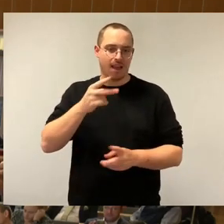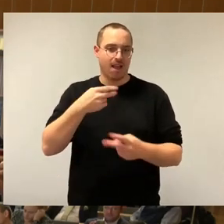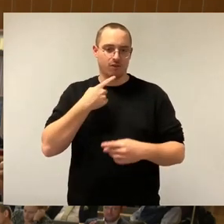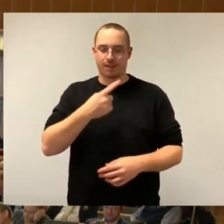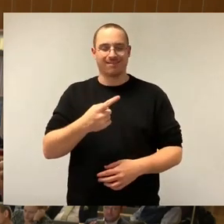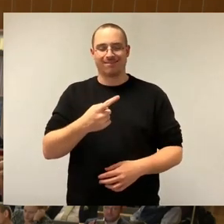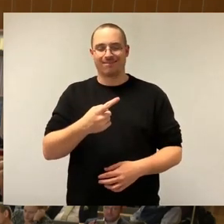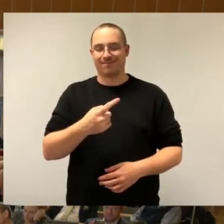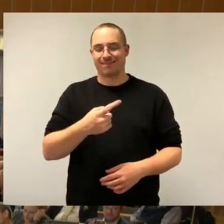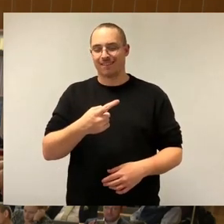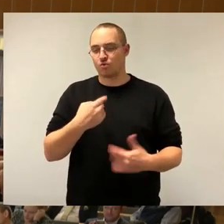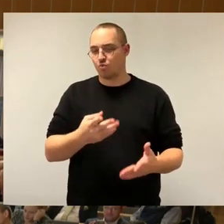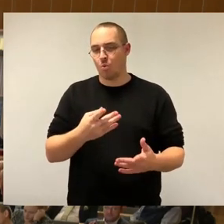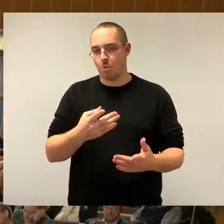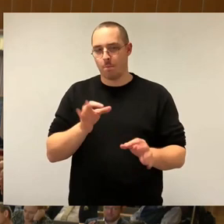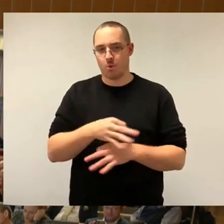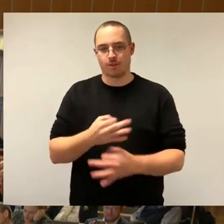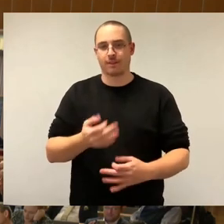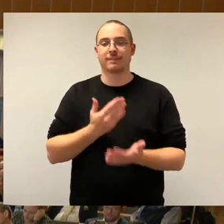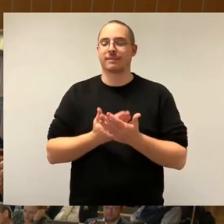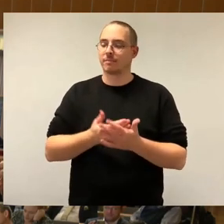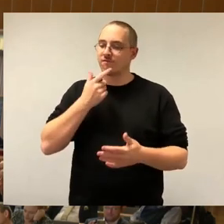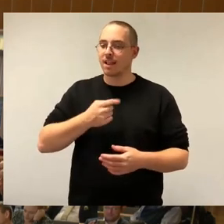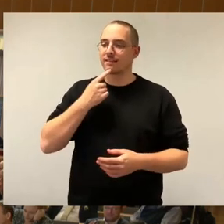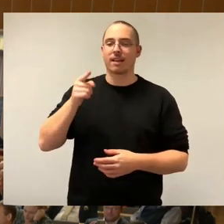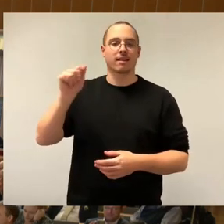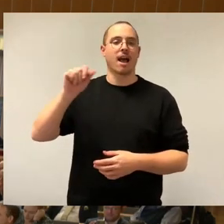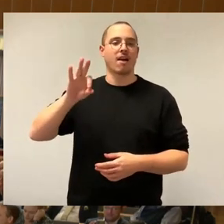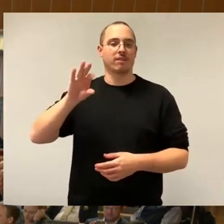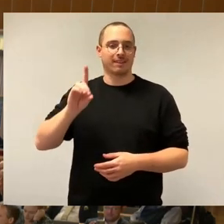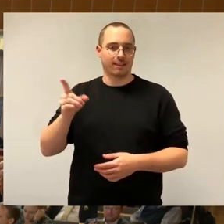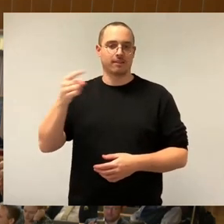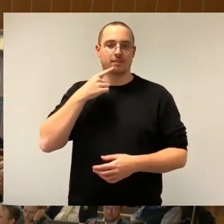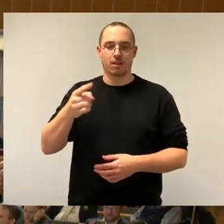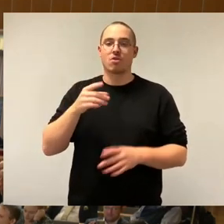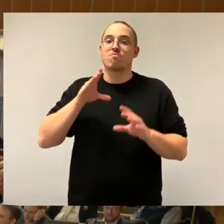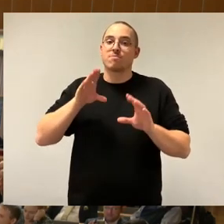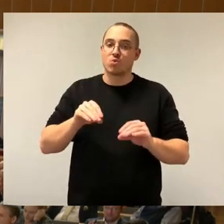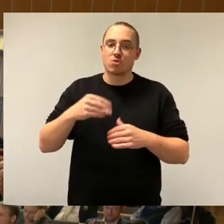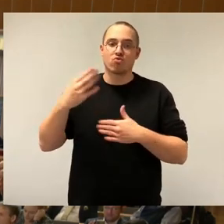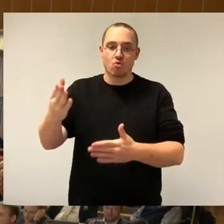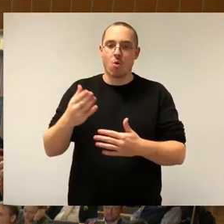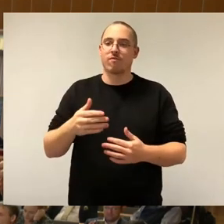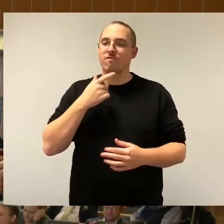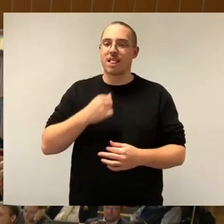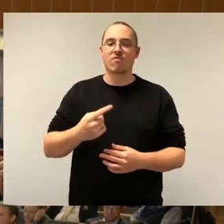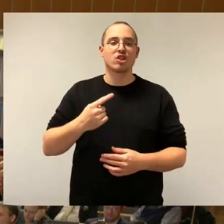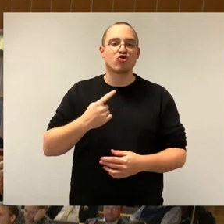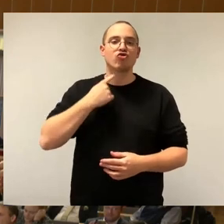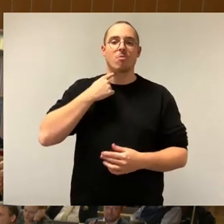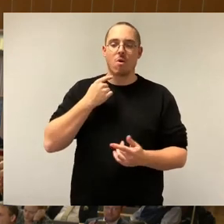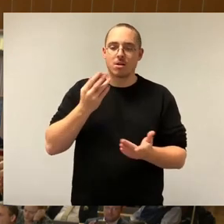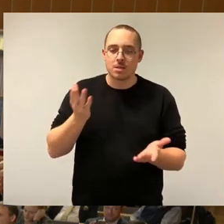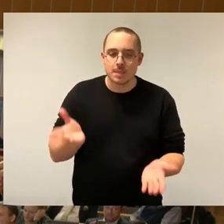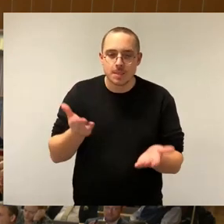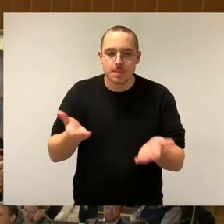die AfD benutzt dieses Instrument, um ihr Stimmung zu machen gegen dieses wichtige mietenpolitische Vergleichsinstrument. Und das passt zu ihrer ganzen